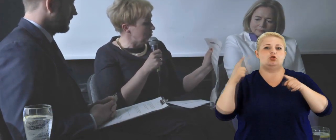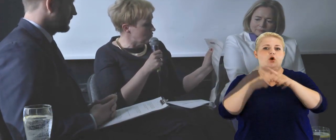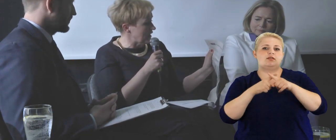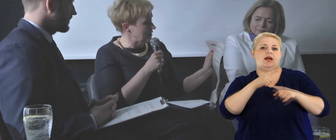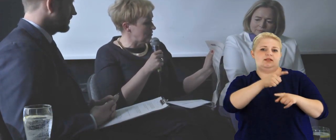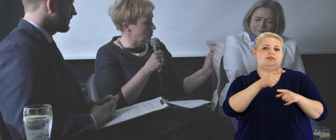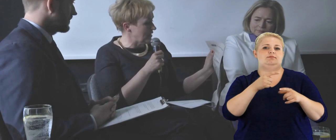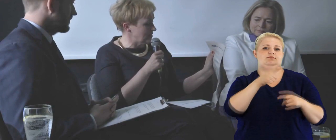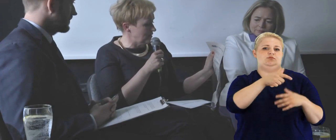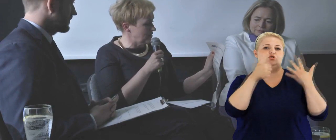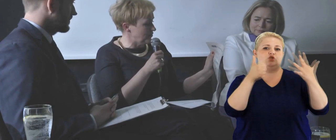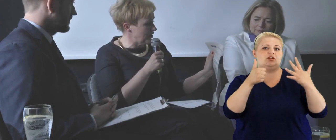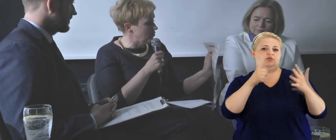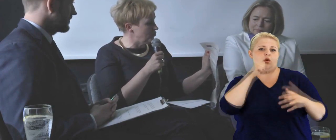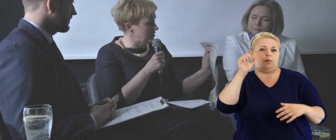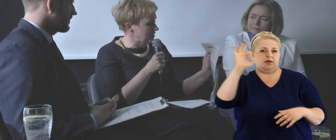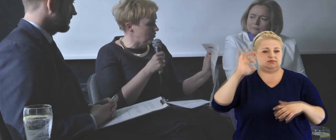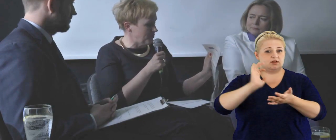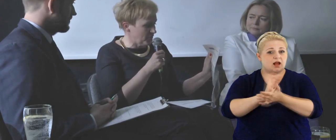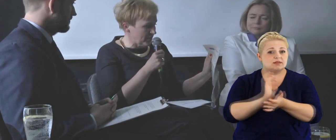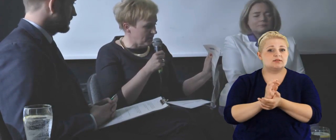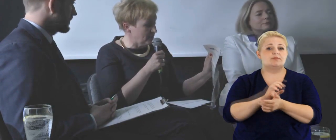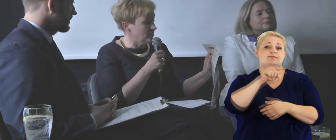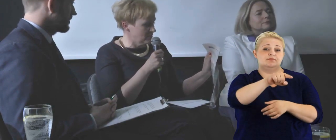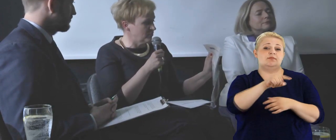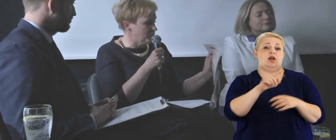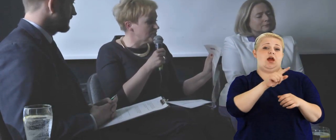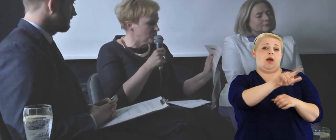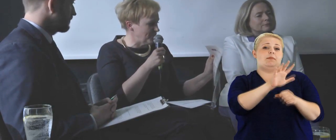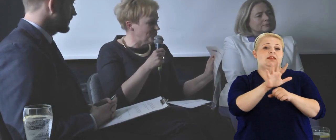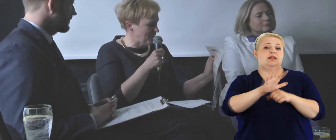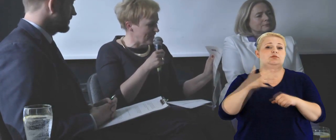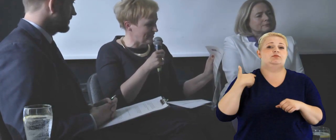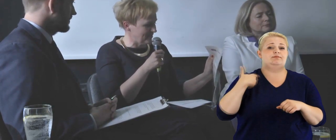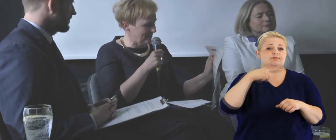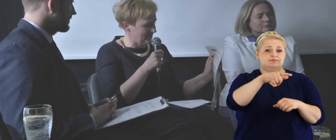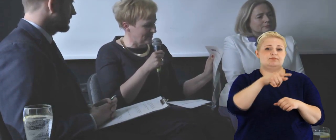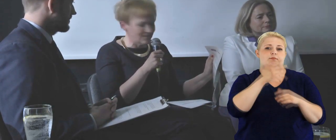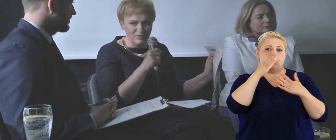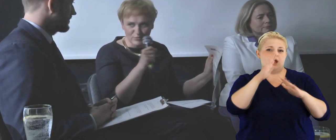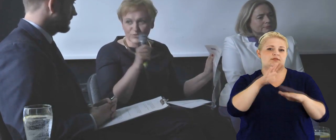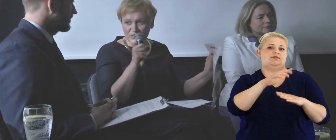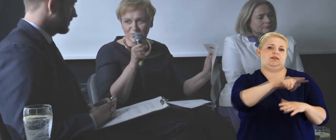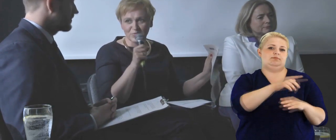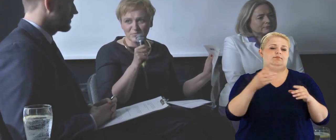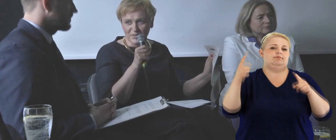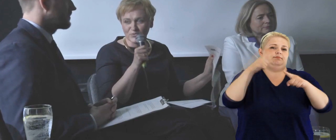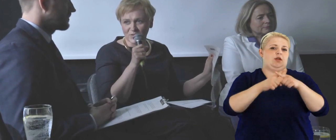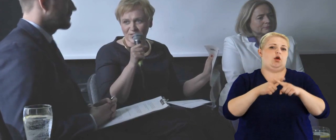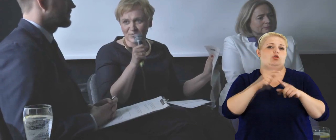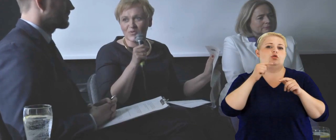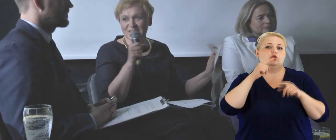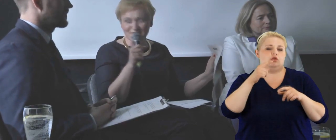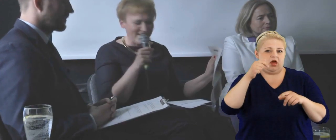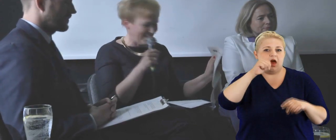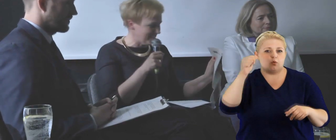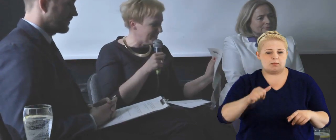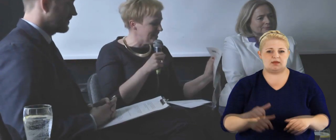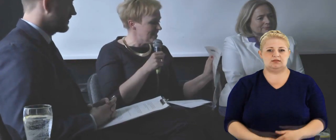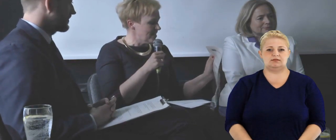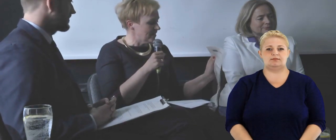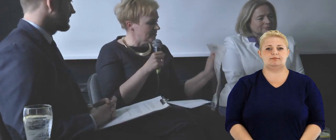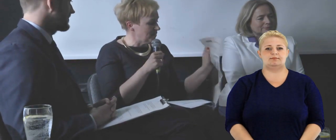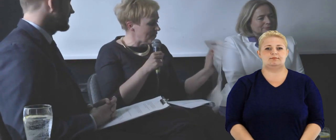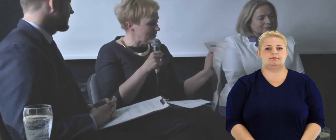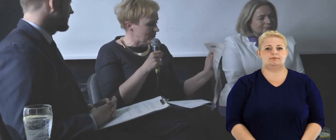i tutaj z okazji swojego 25 lat ukazywania